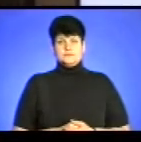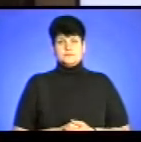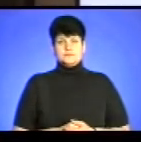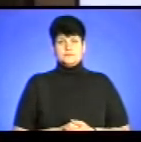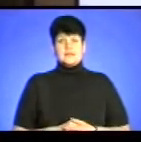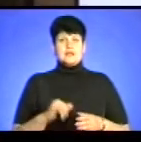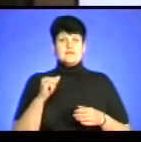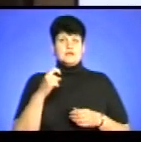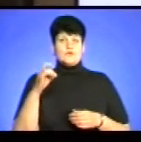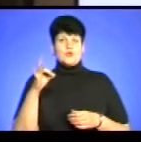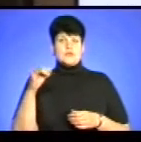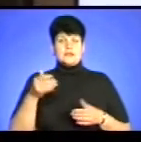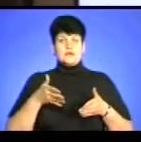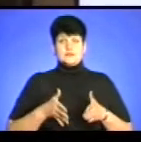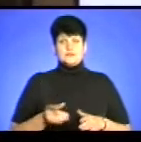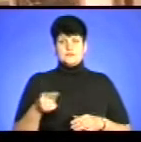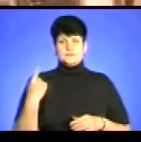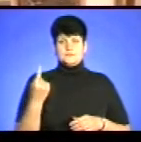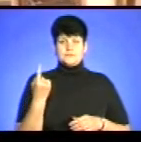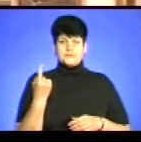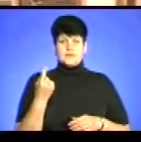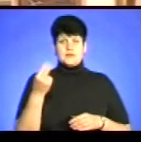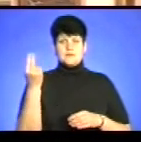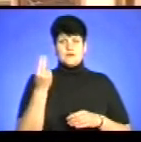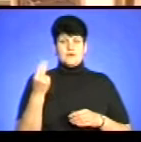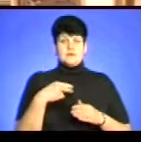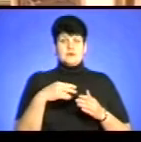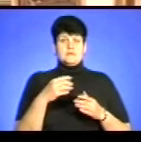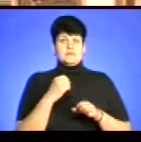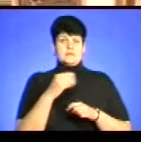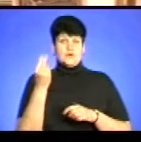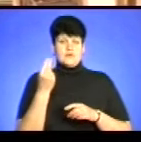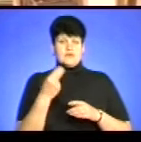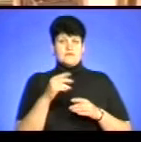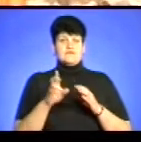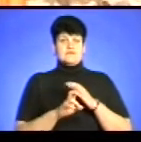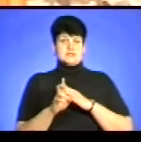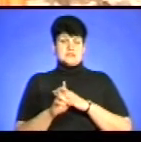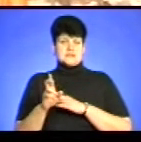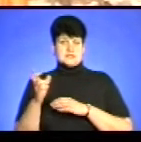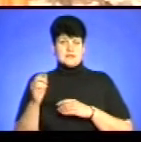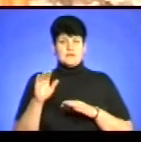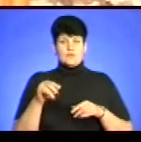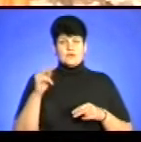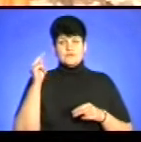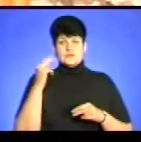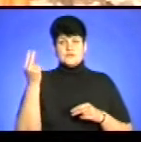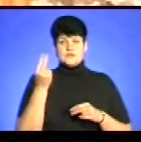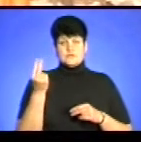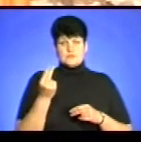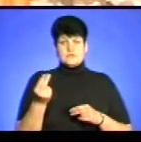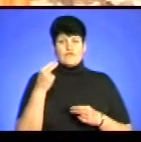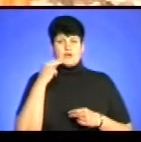Іван Хворостецький народився на Тернопільщині, розписував церкви, працював в яконописних майстернях, згодом чився живопису у